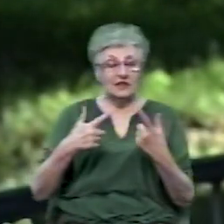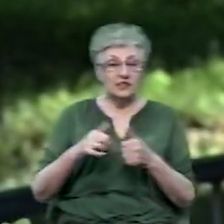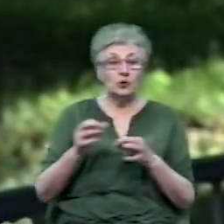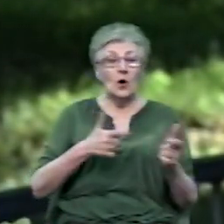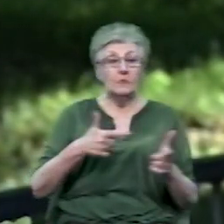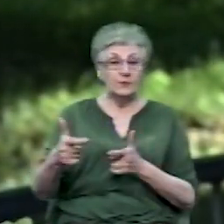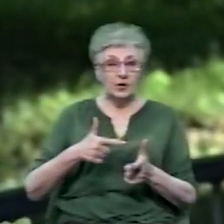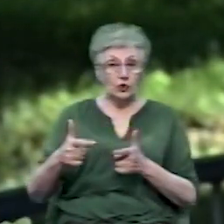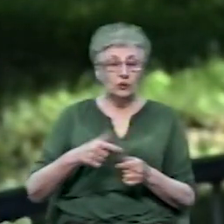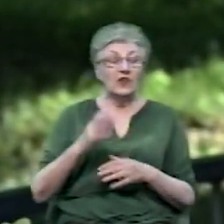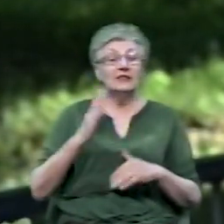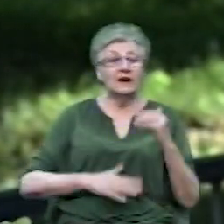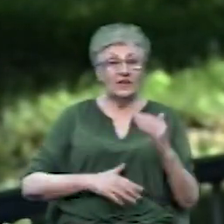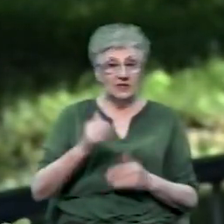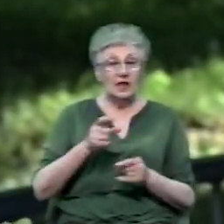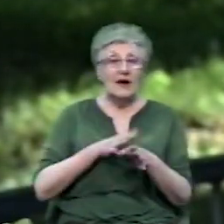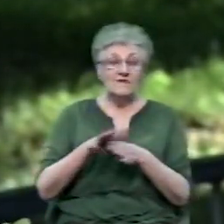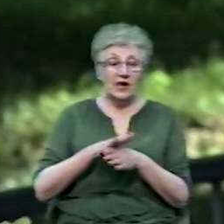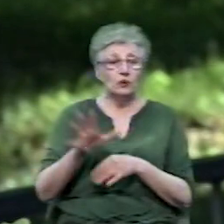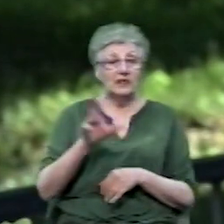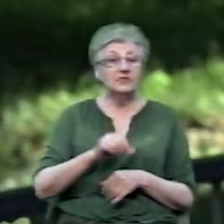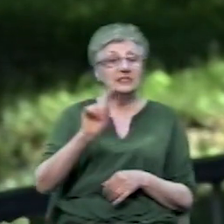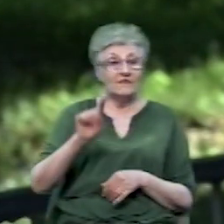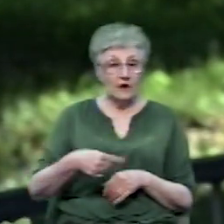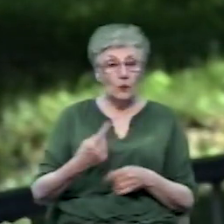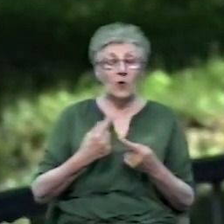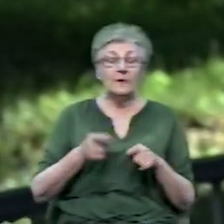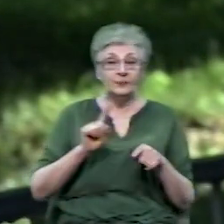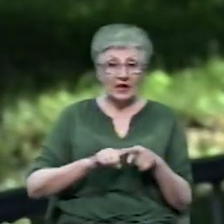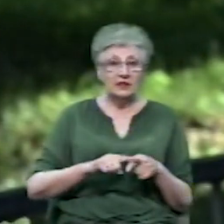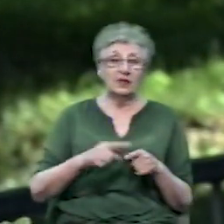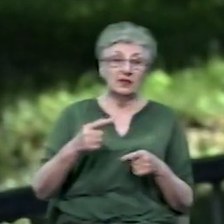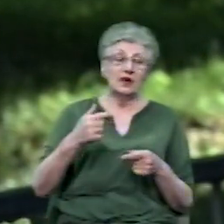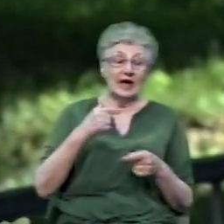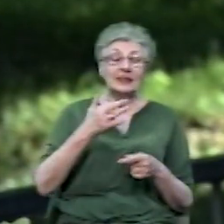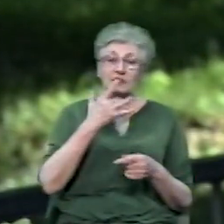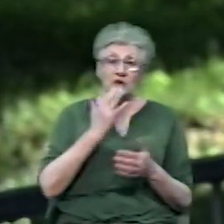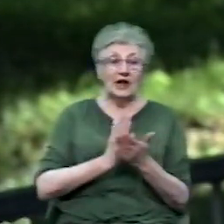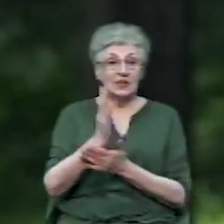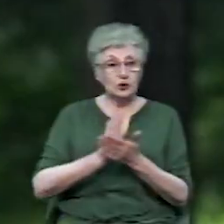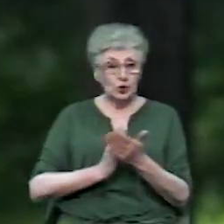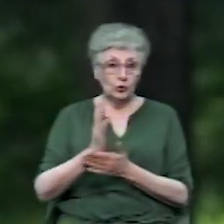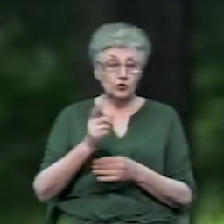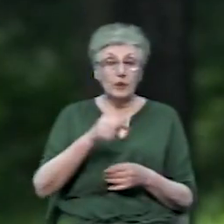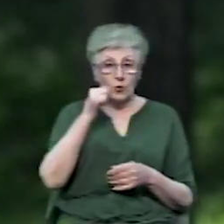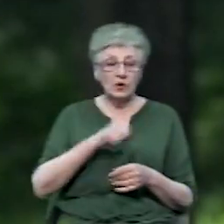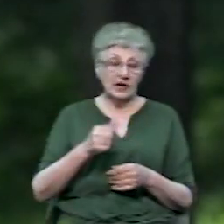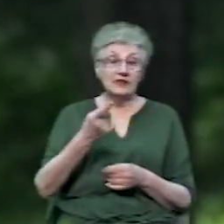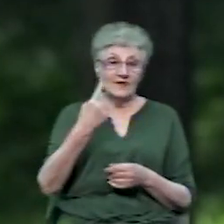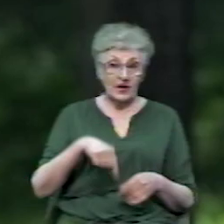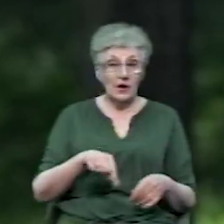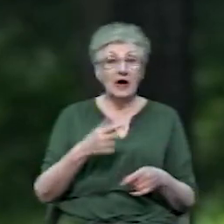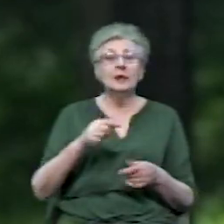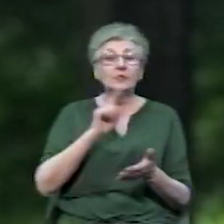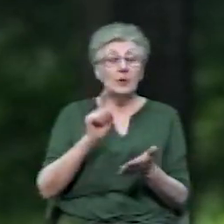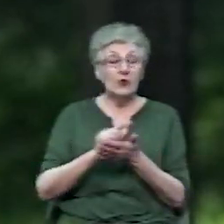відповідних фахівців, тобто виконали всі ті вимоги, які, згідно угоди Національної служби здоров'я України, вимагалися. Повинні фінансуватися,